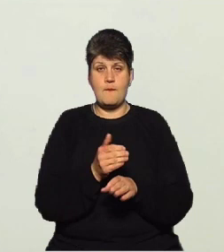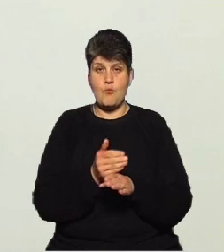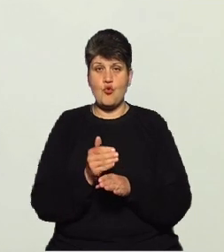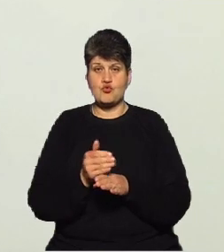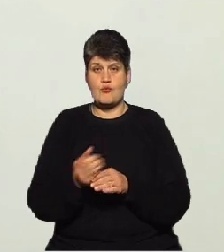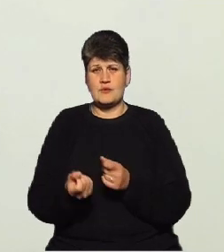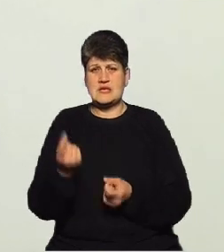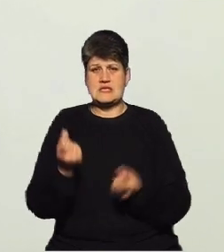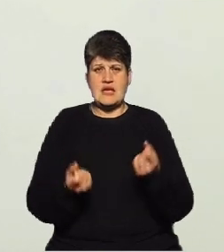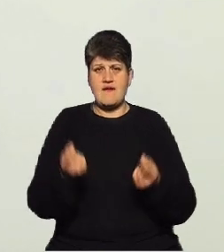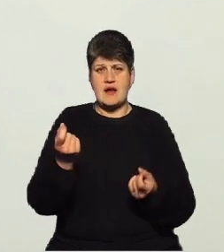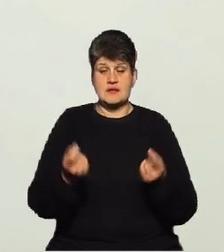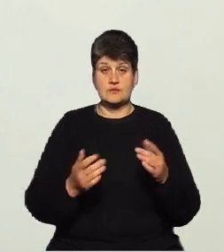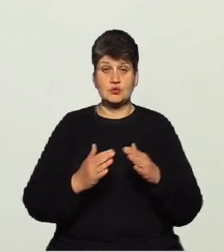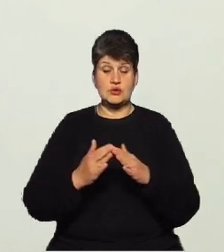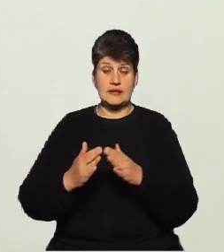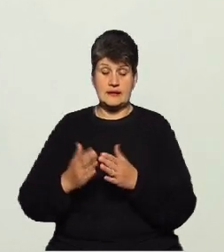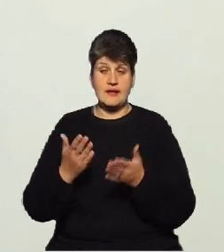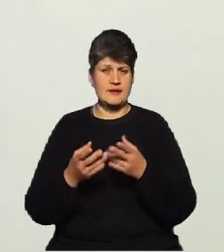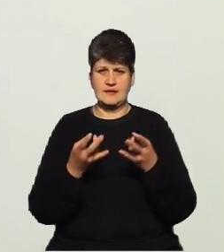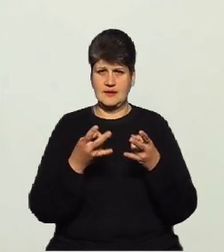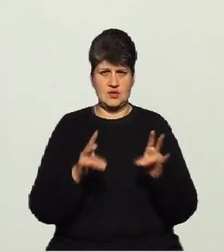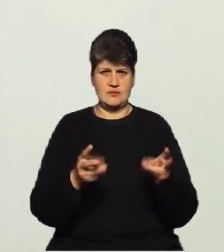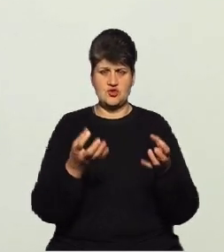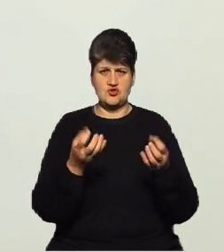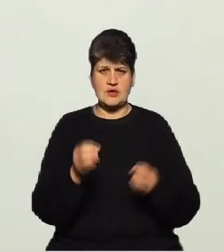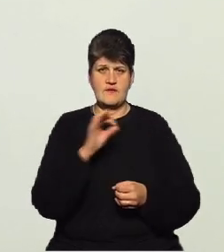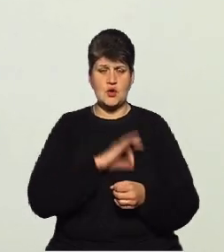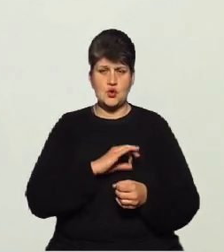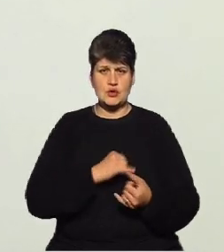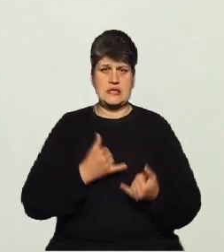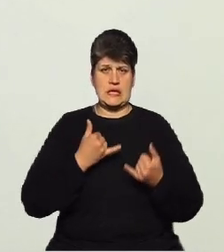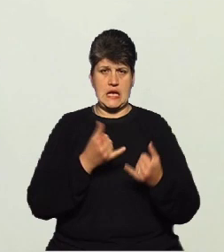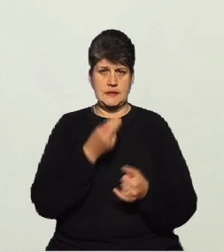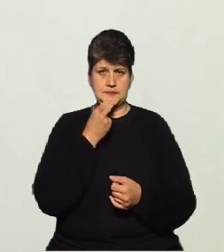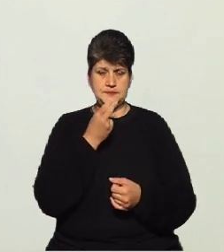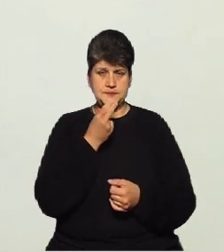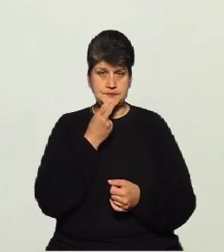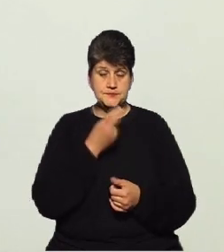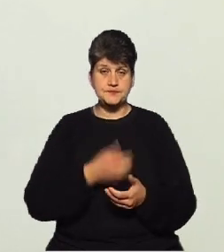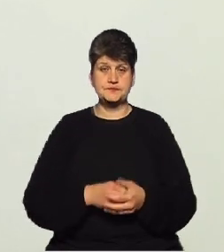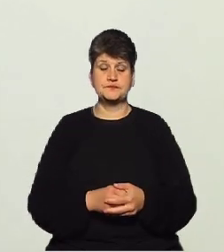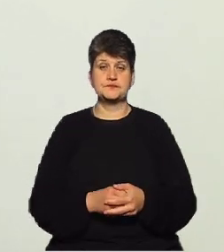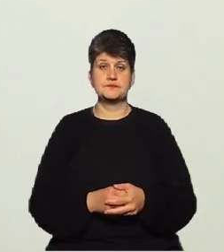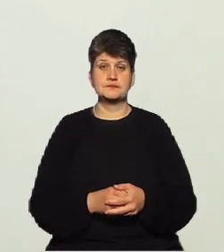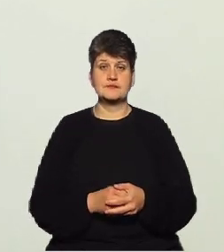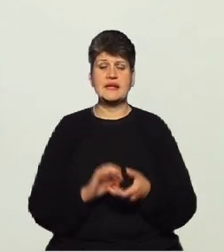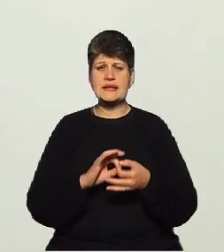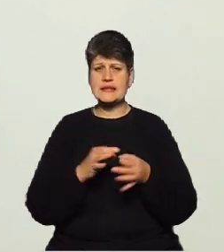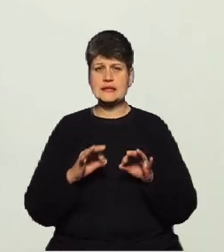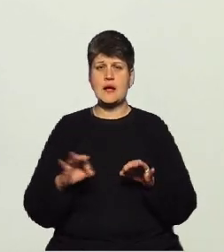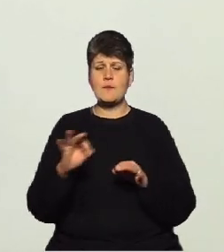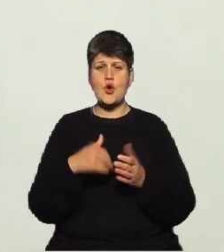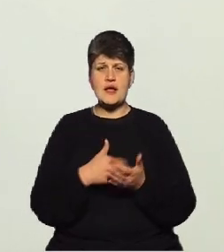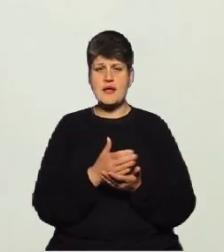в побешканнях, однак її не варто ще використовувати для споживання для їжі. Детальніше про якість води і